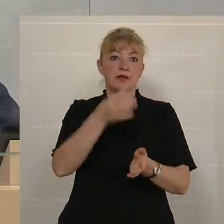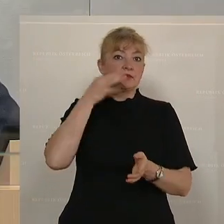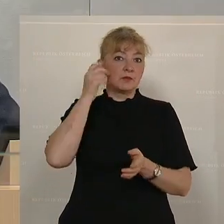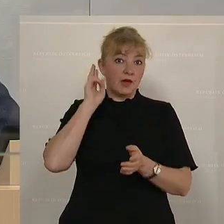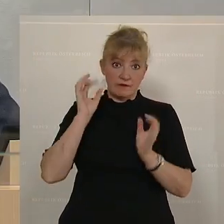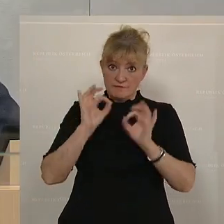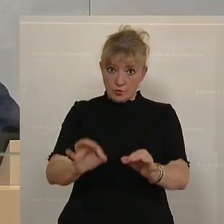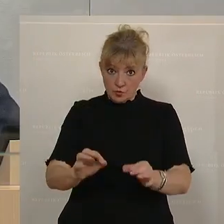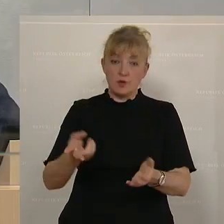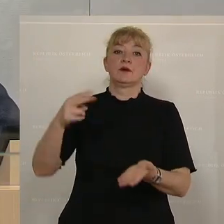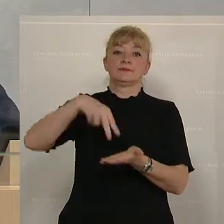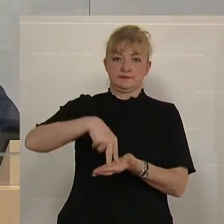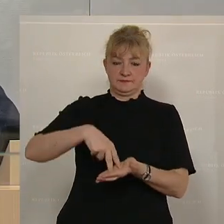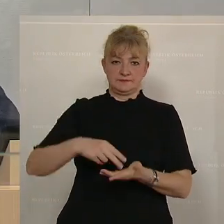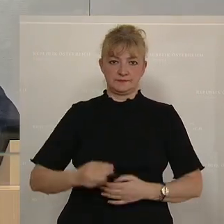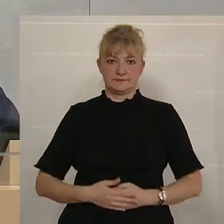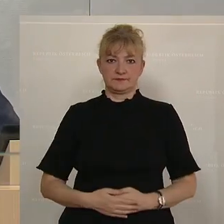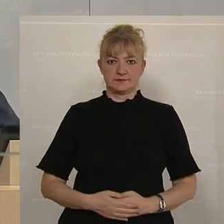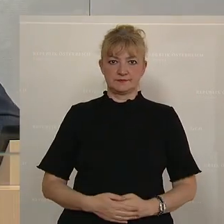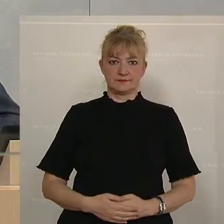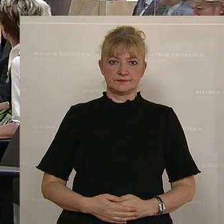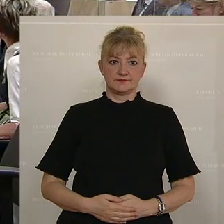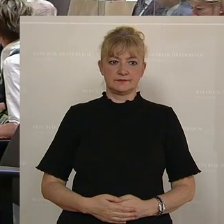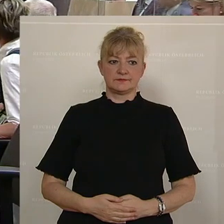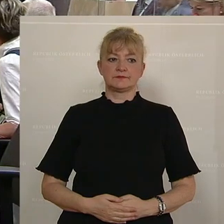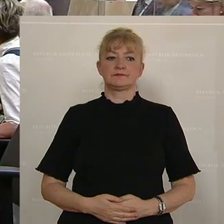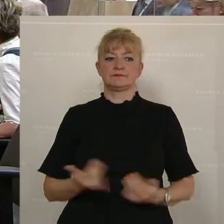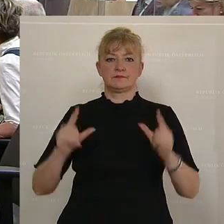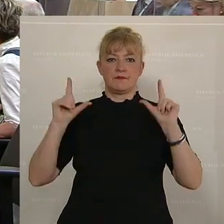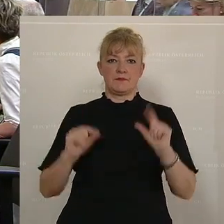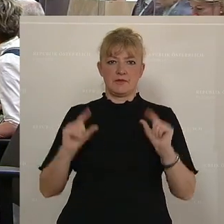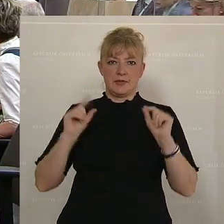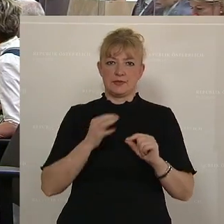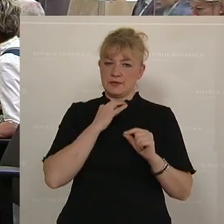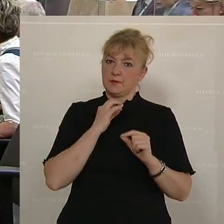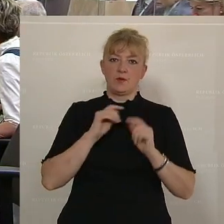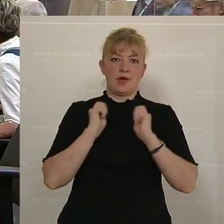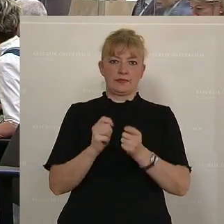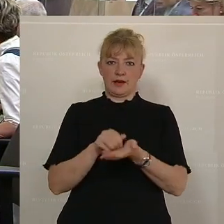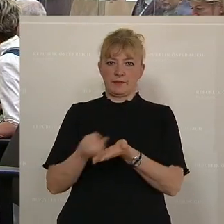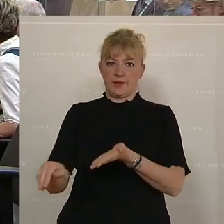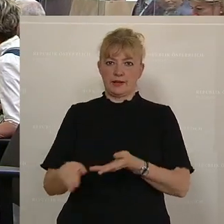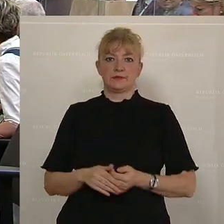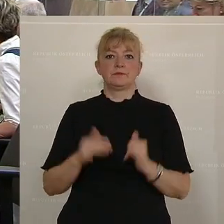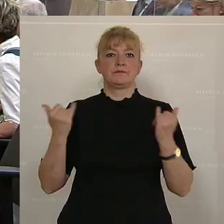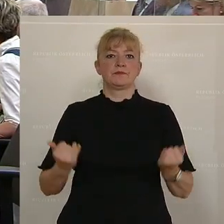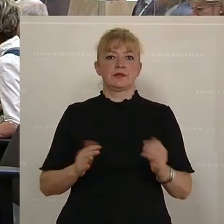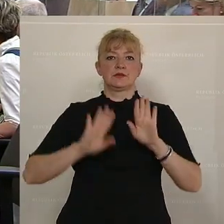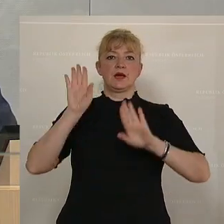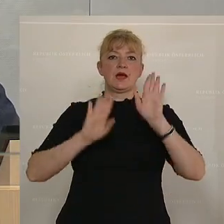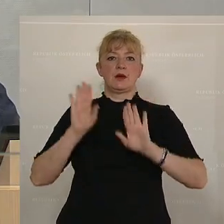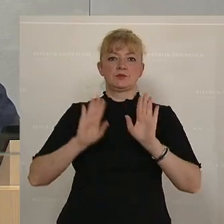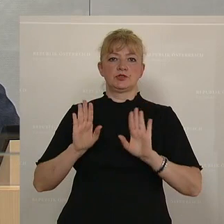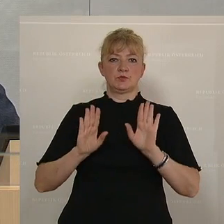Entschließungsantrag sind, um ein Zeichen der Zustimmung, das ist die Minderheit der Antrag, ist abgelehnt. Wir gelangen nunmehr zur Abstimmung über den